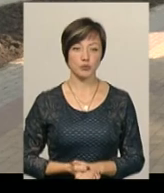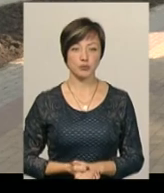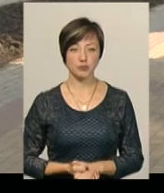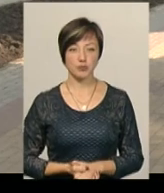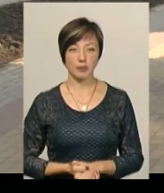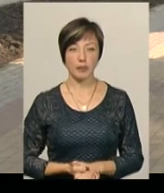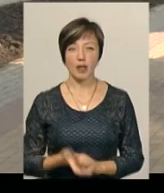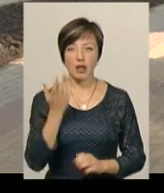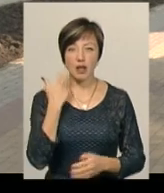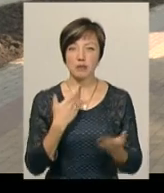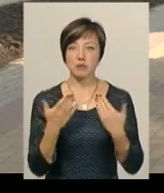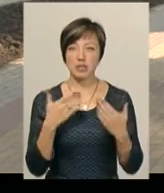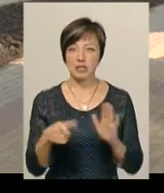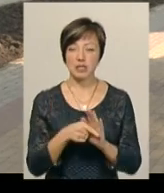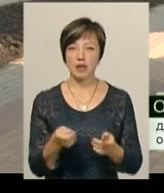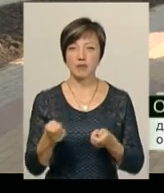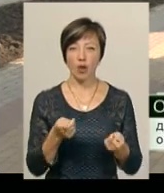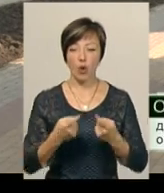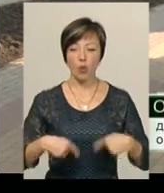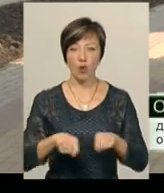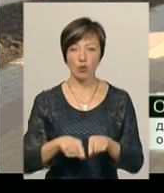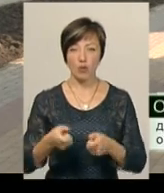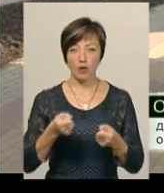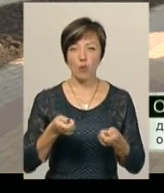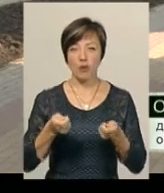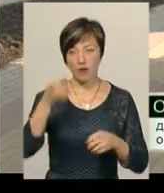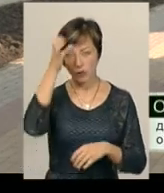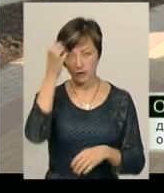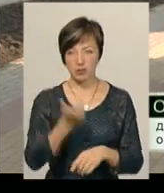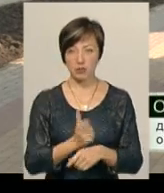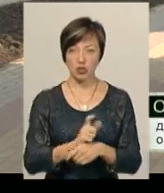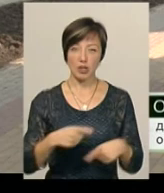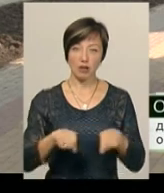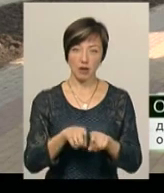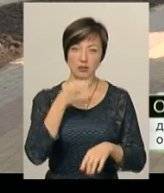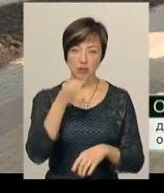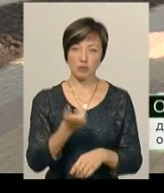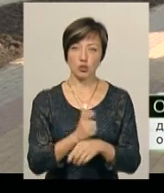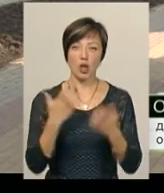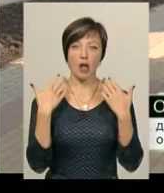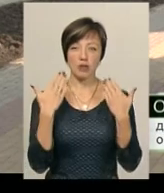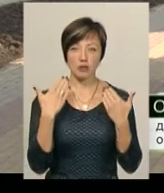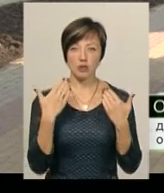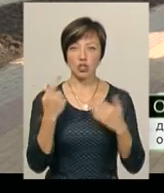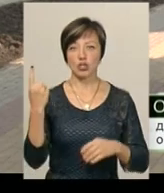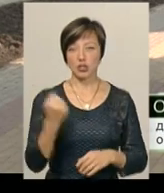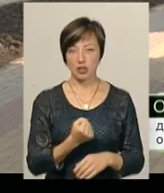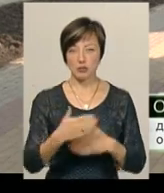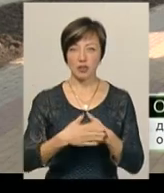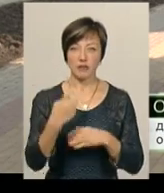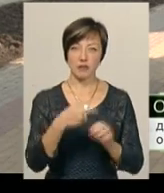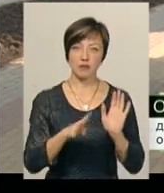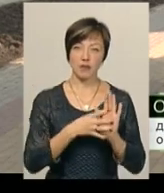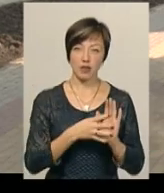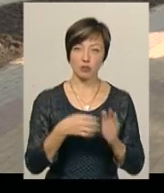Спілкуючись із керівниками органів управління освітою, здебільшого ми так прогнозуємо, що більшість канікулів буде тижневими, десь орієнтовано з